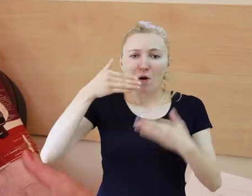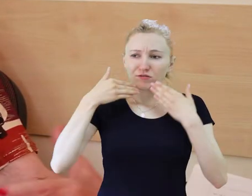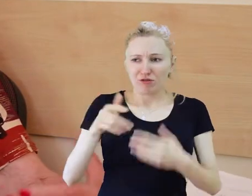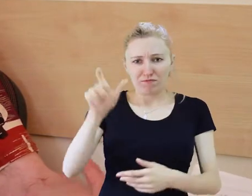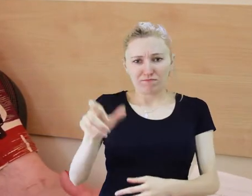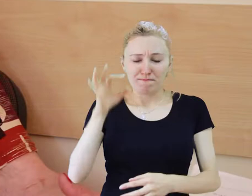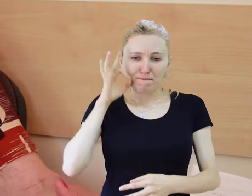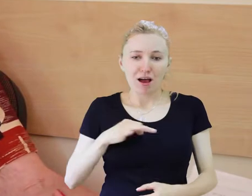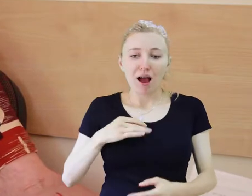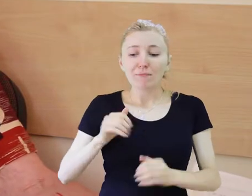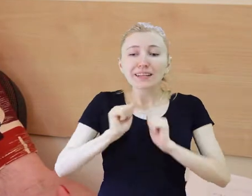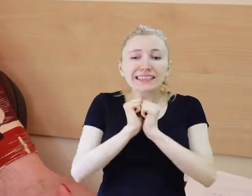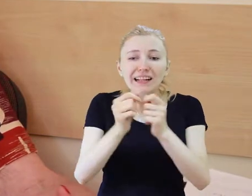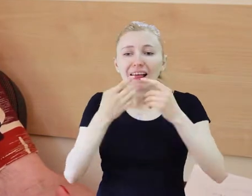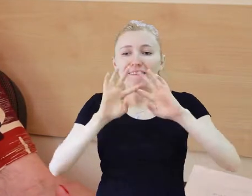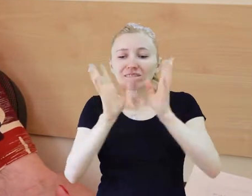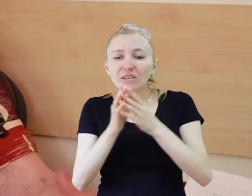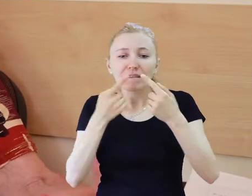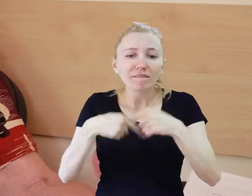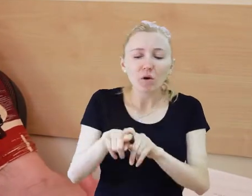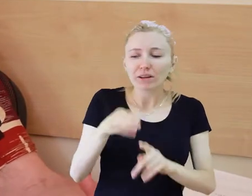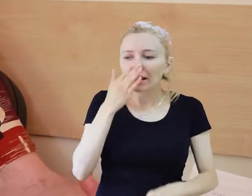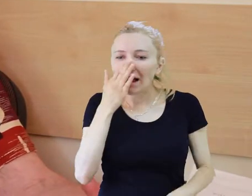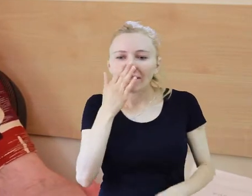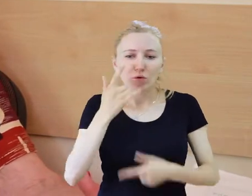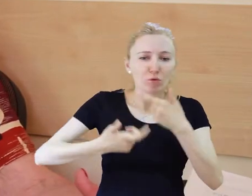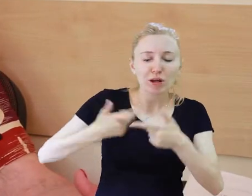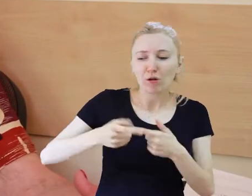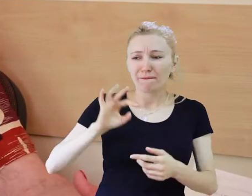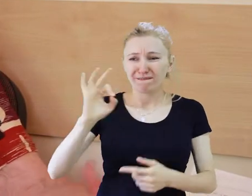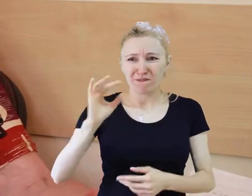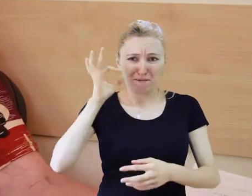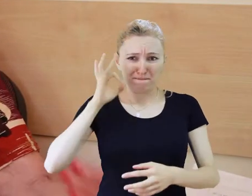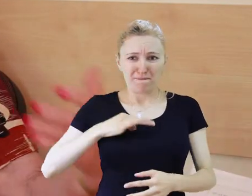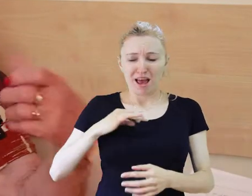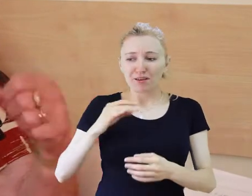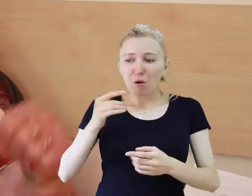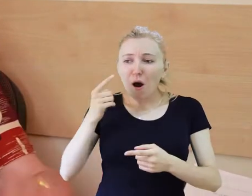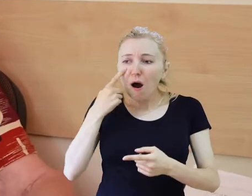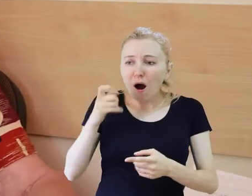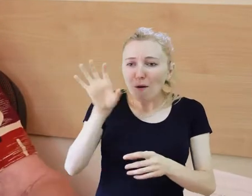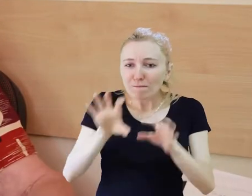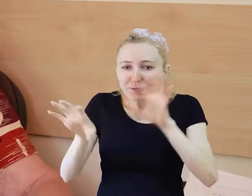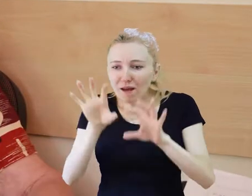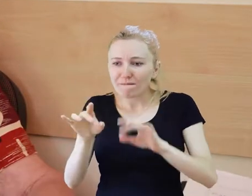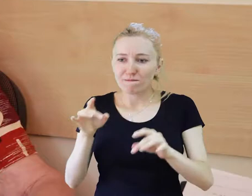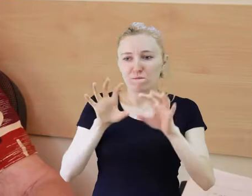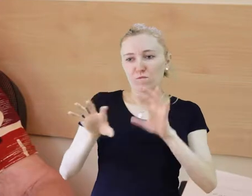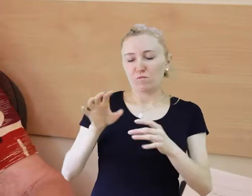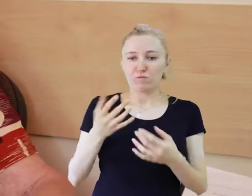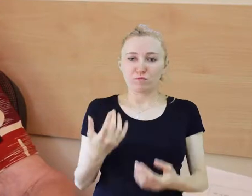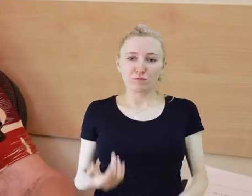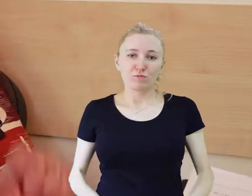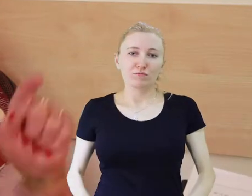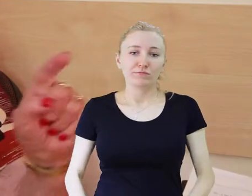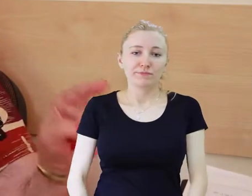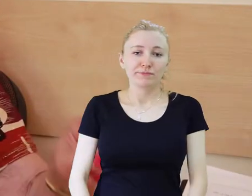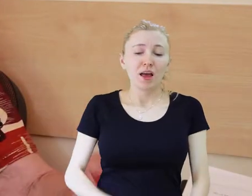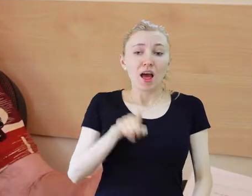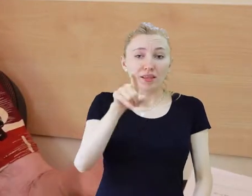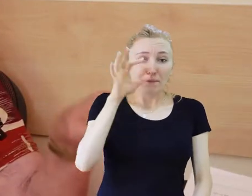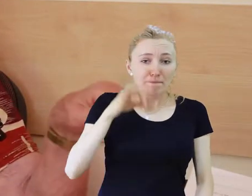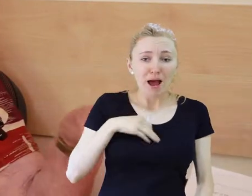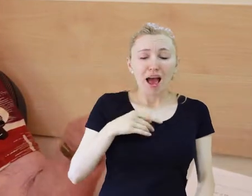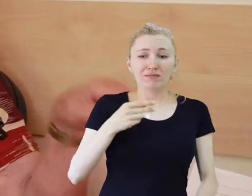rozwijania organizacji pozasądowej, do których oni się nauczyły. Bo